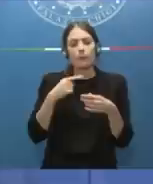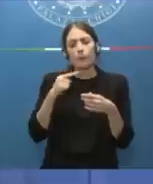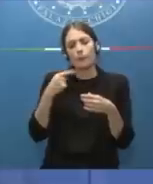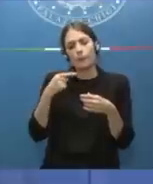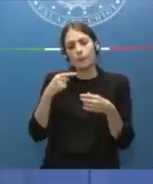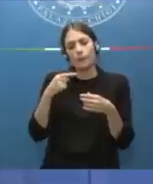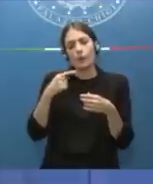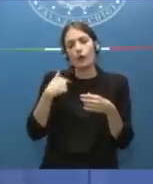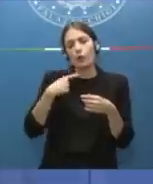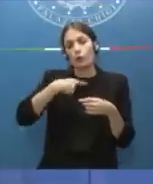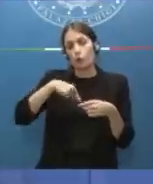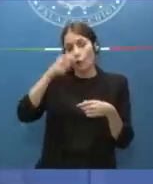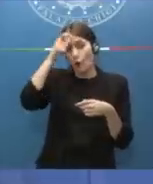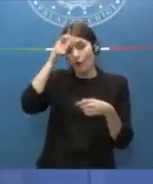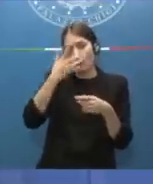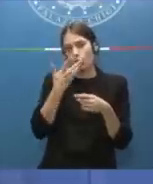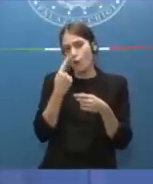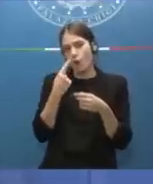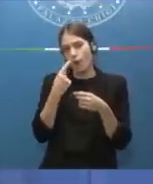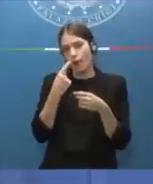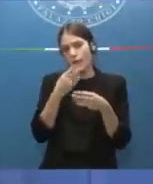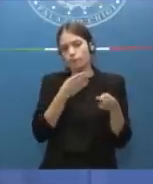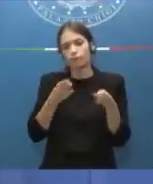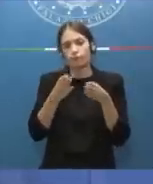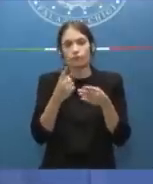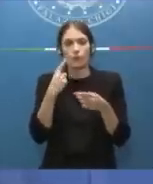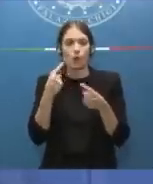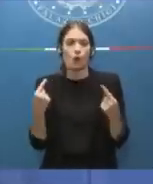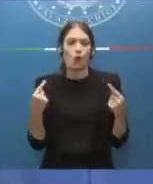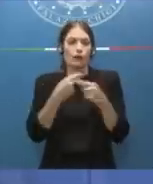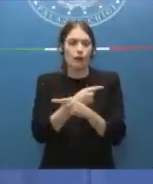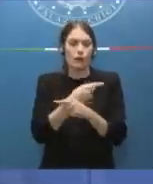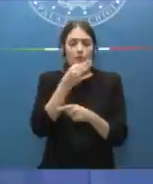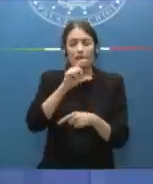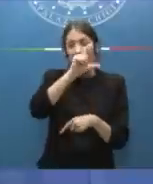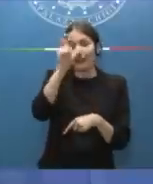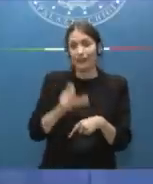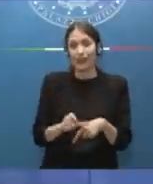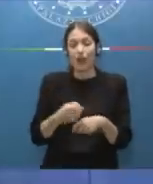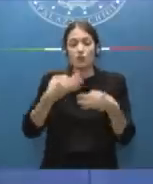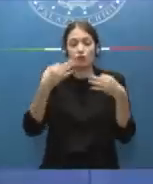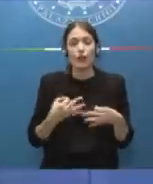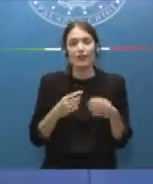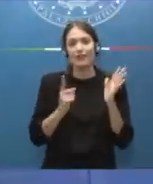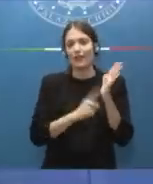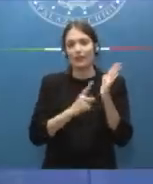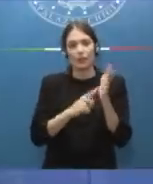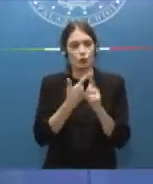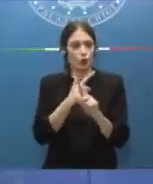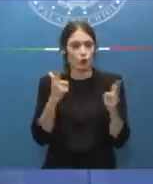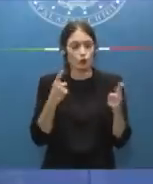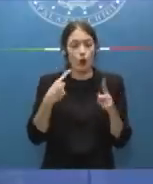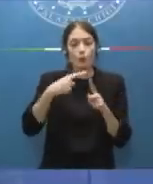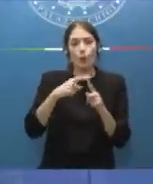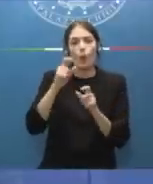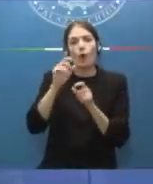che questo Governo vuole dare e cioè che in Italia non c'è certezza diciamo del diritto e che persone che